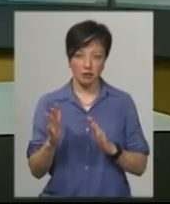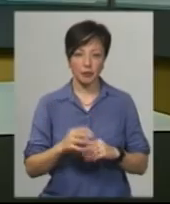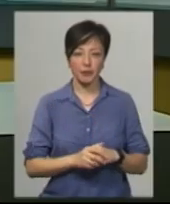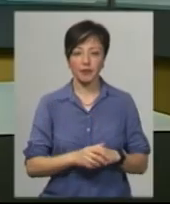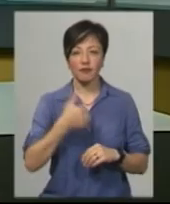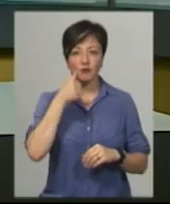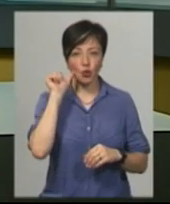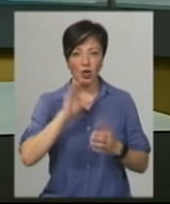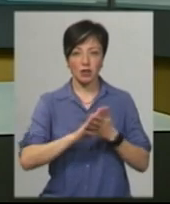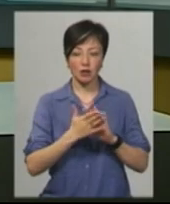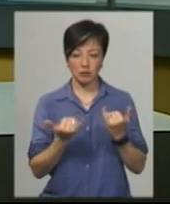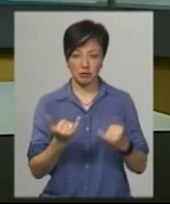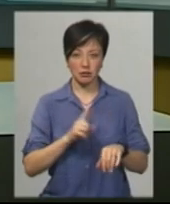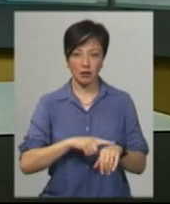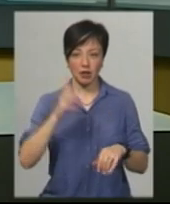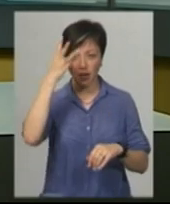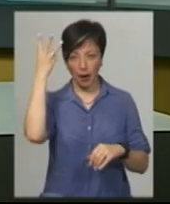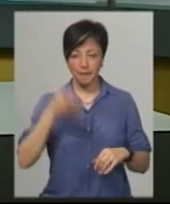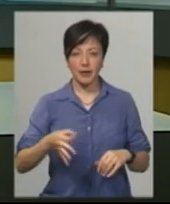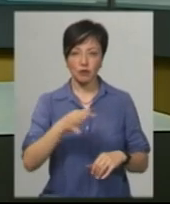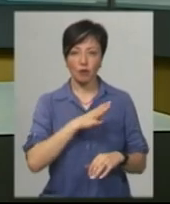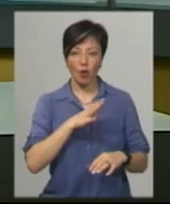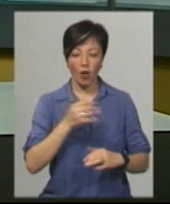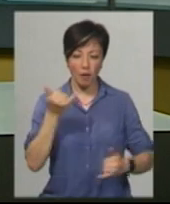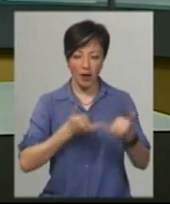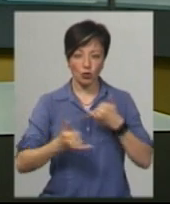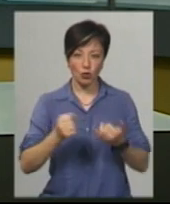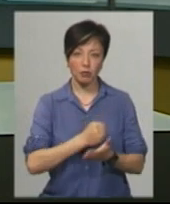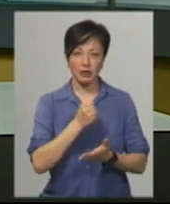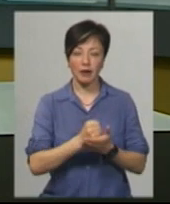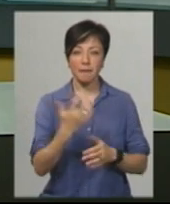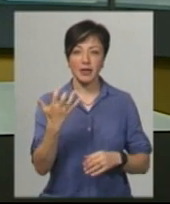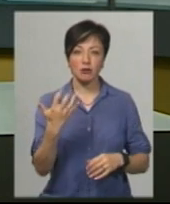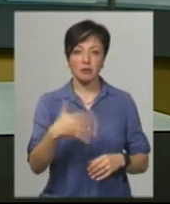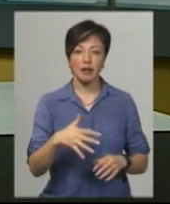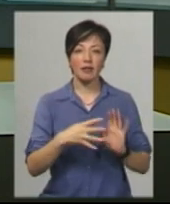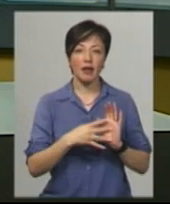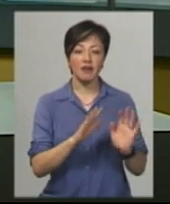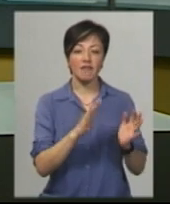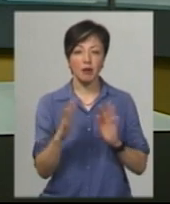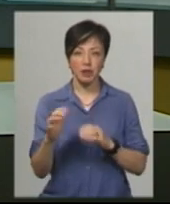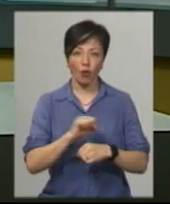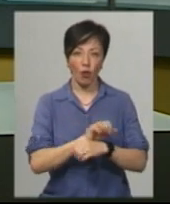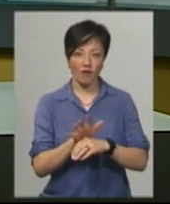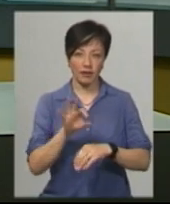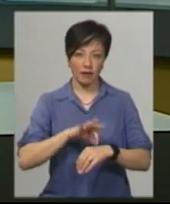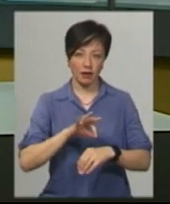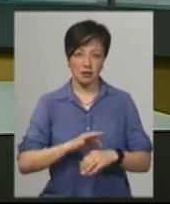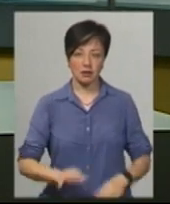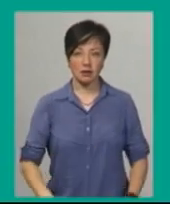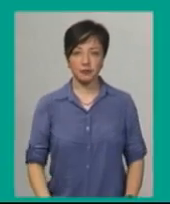Нагадаємо, вчора станом на цю годину на Хмельниччині було лабораторно підтверджено 559 випадків COVID-19.